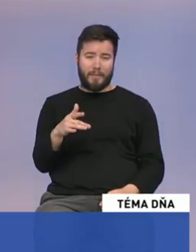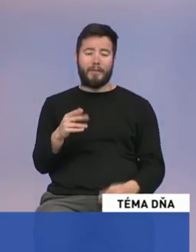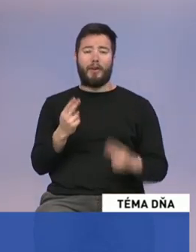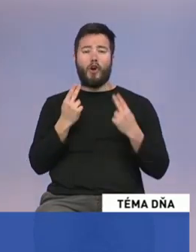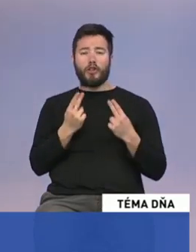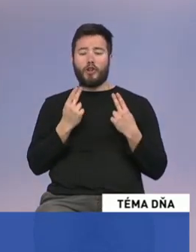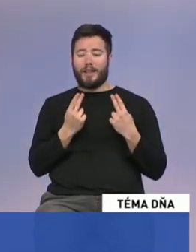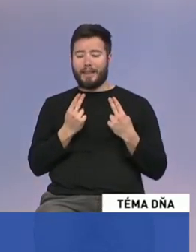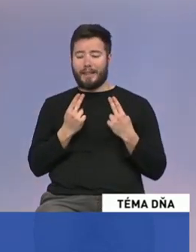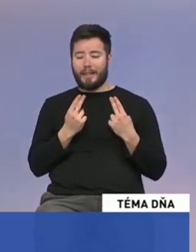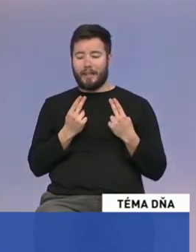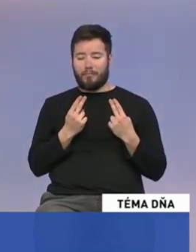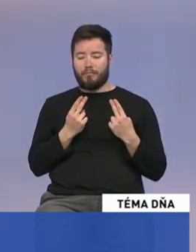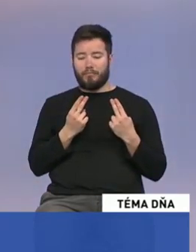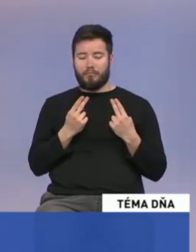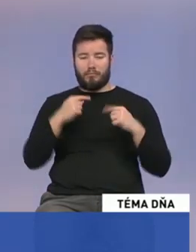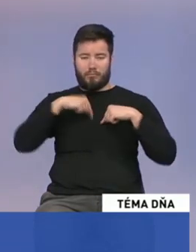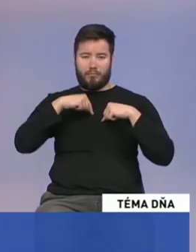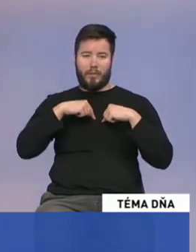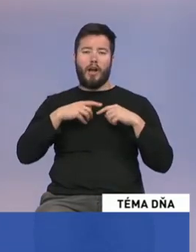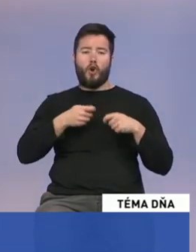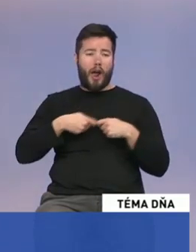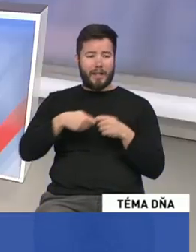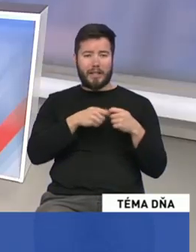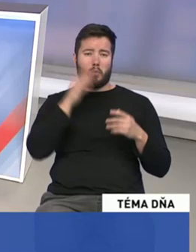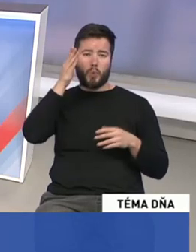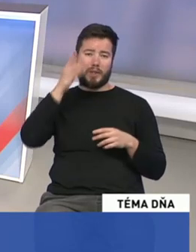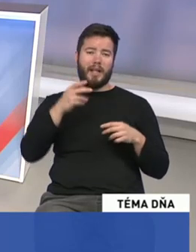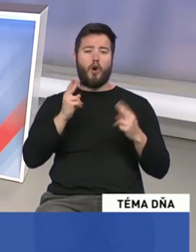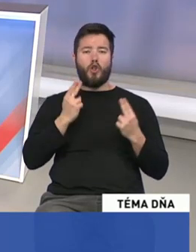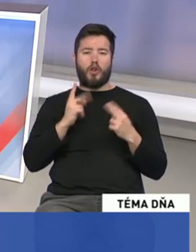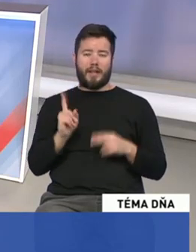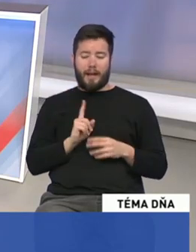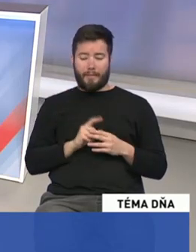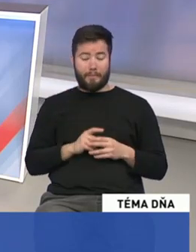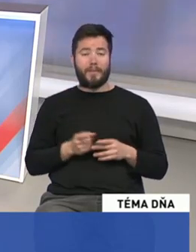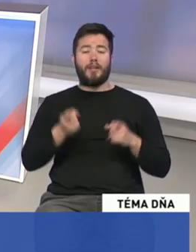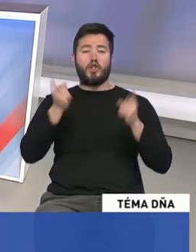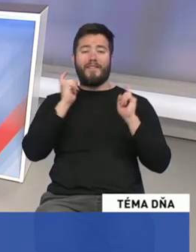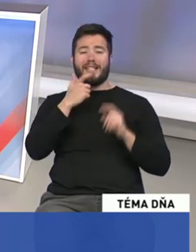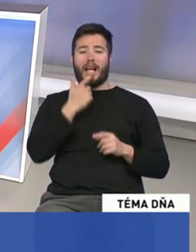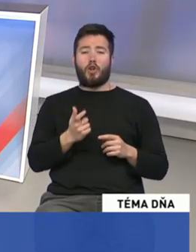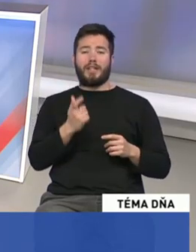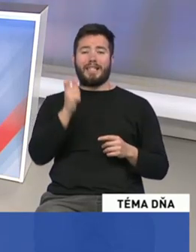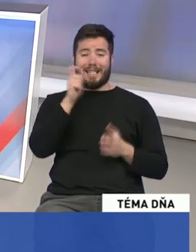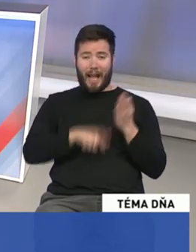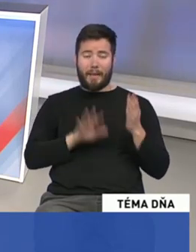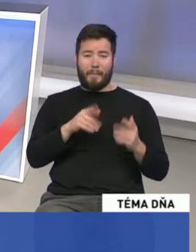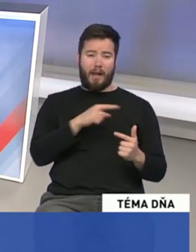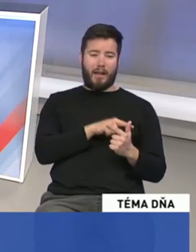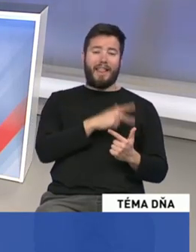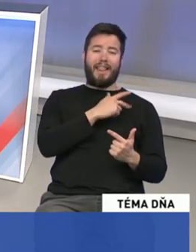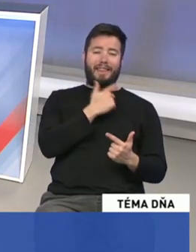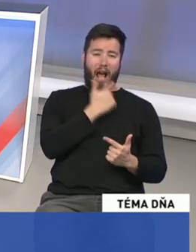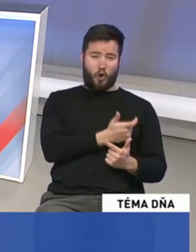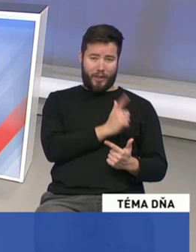hodnotové statusy na stavenia. Slovenská národná strana stojí na troch pilieroch, a to národný, sociálny a